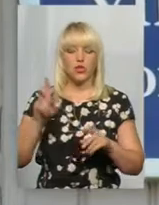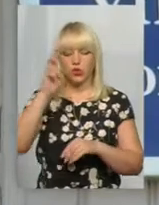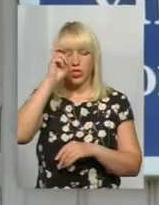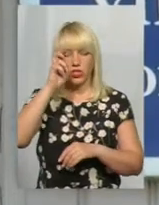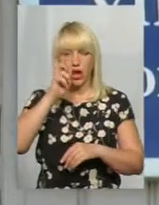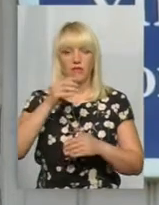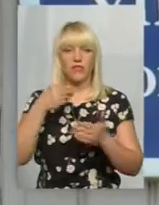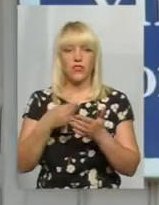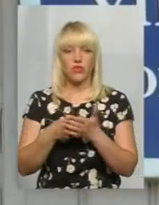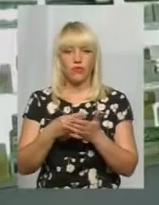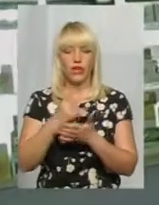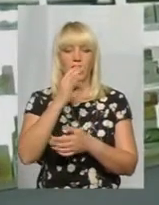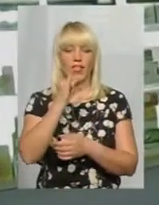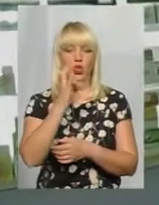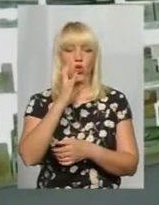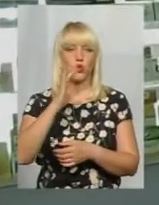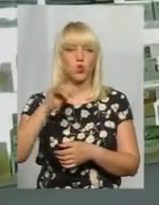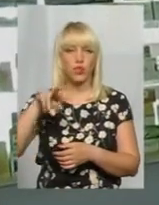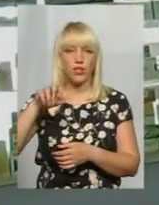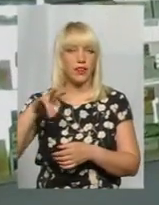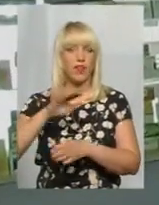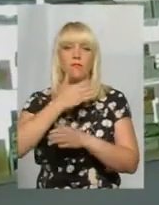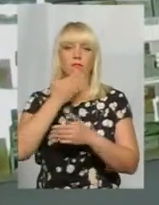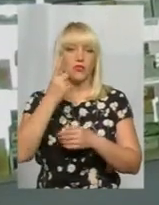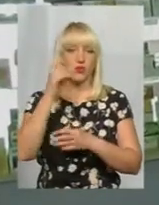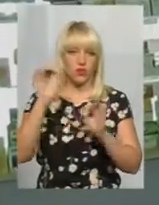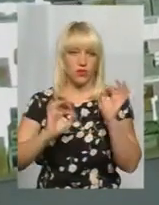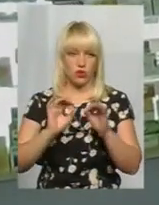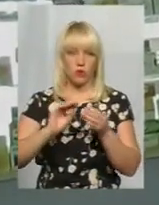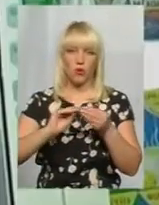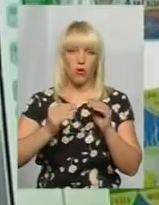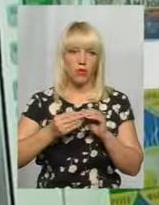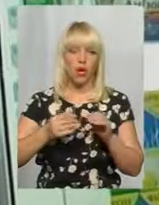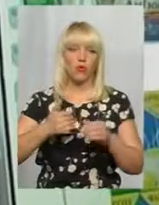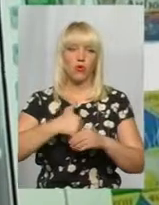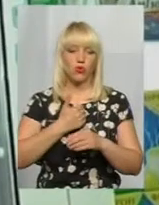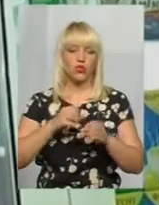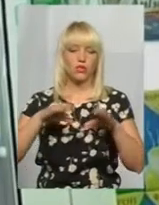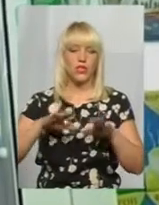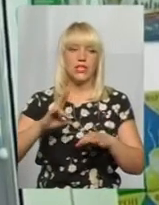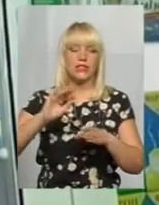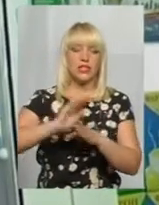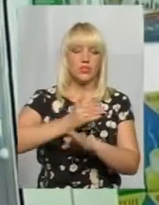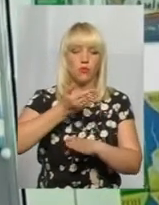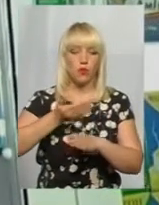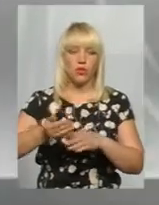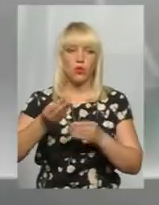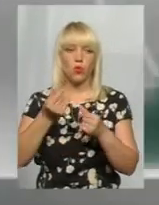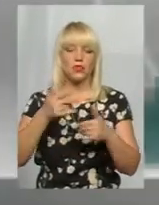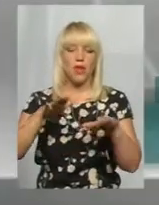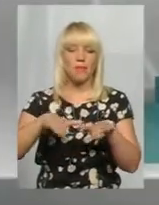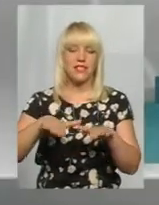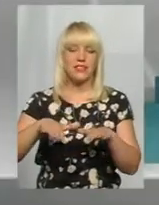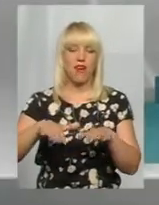за інсулін нині не стовідсоткове. Проблему ж збираються вирішувати за допомогою перерозподілу коштів на місцевому рівні. Ми